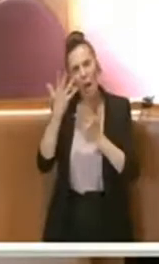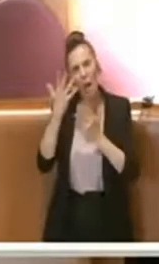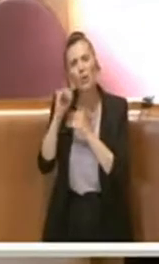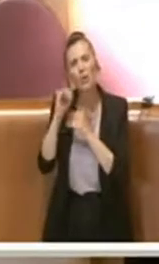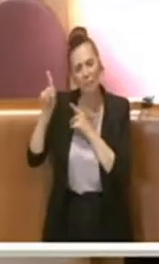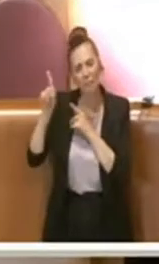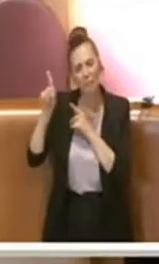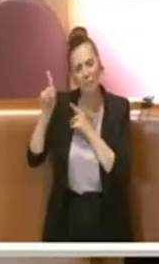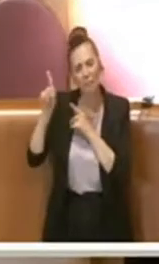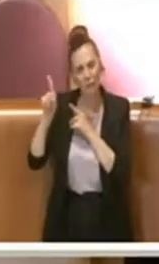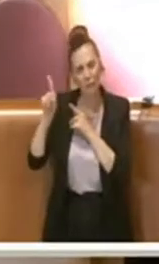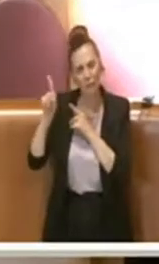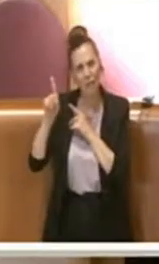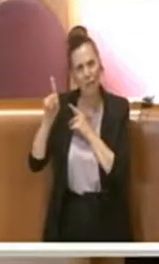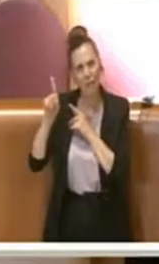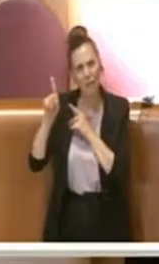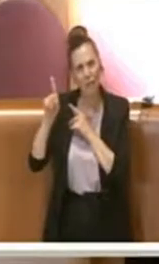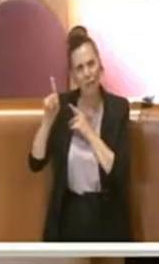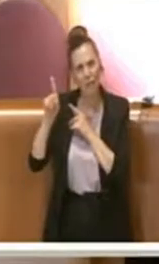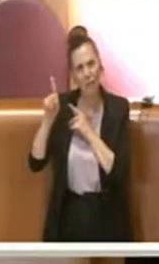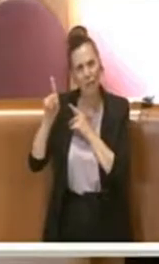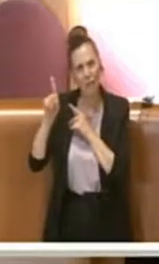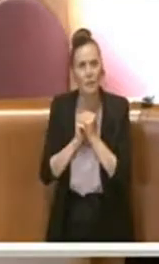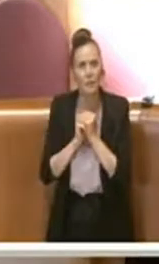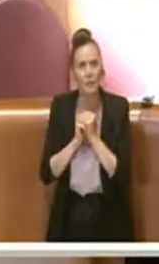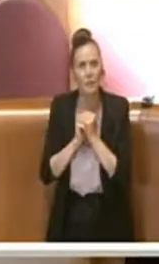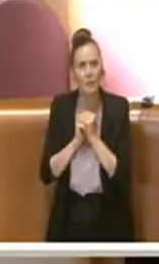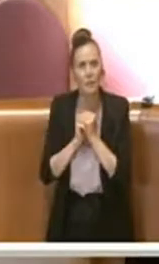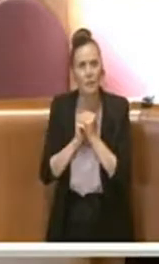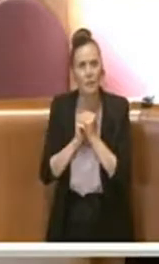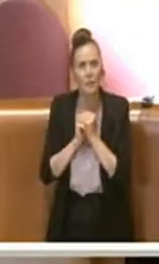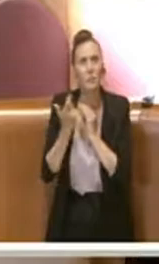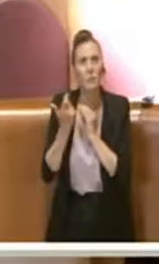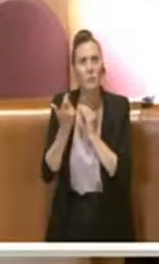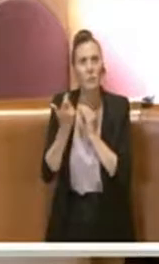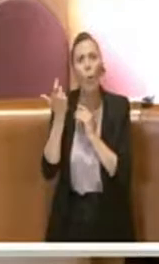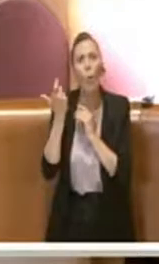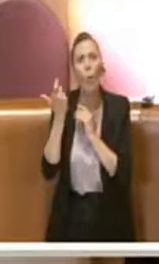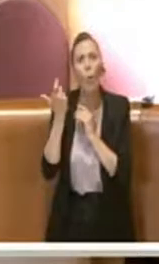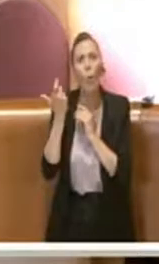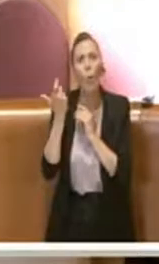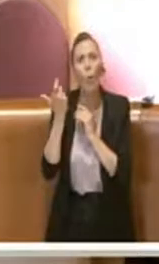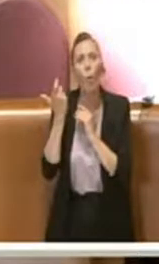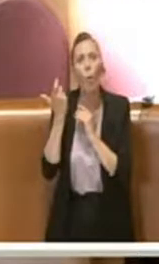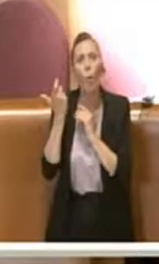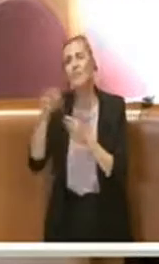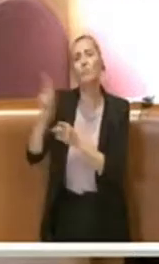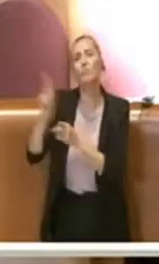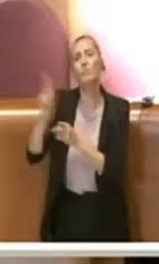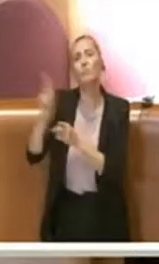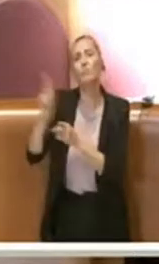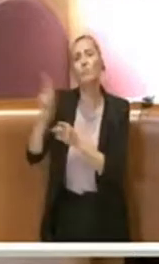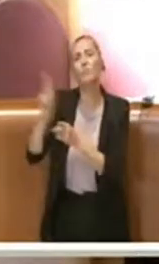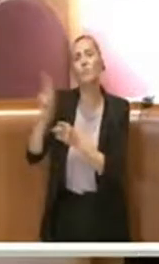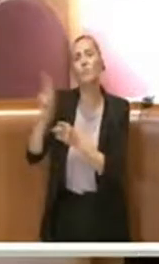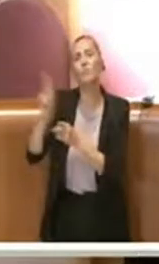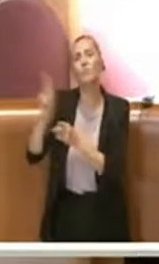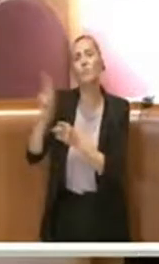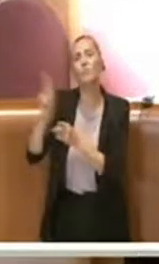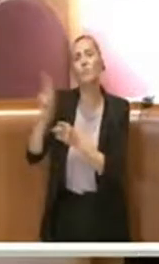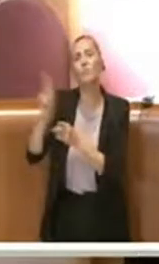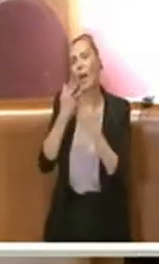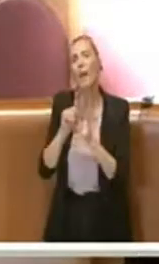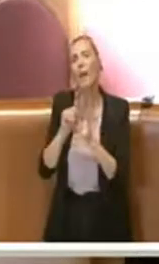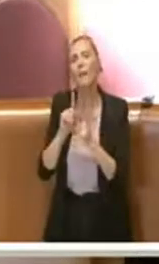tanto per la contrarietà quanto per la motivazione, in quanto la motivazione è